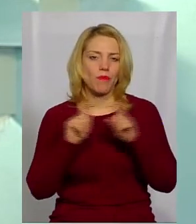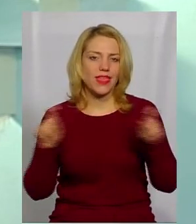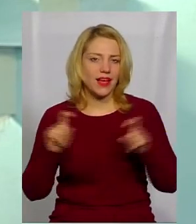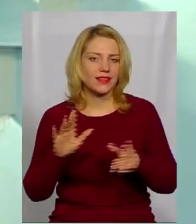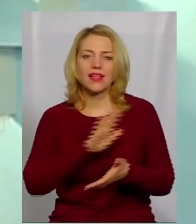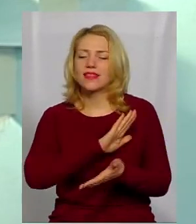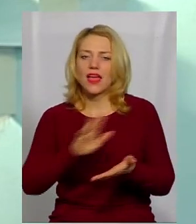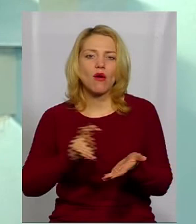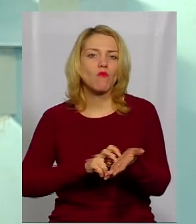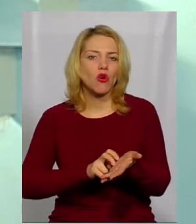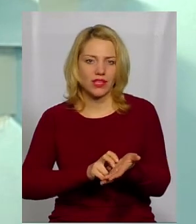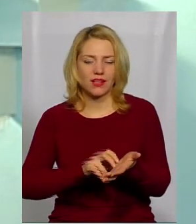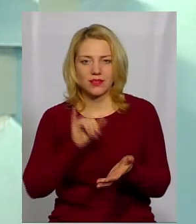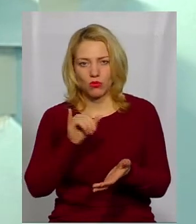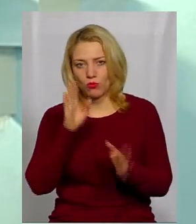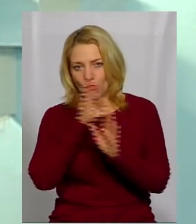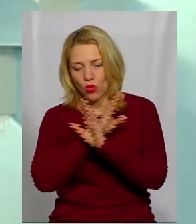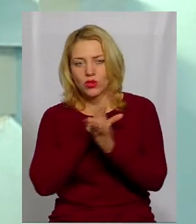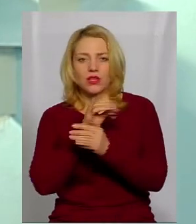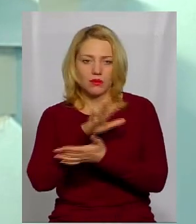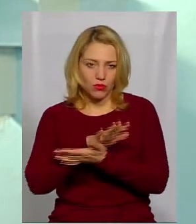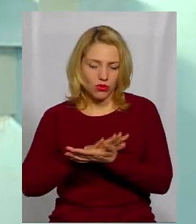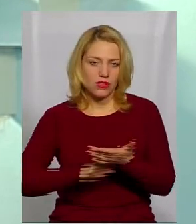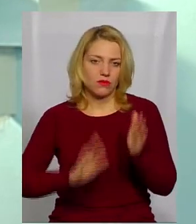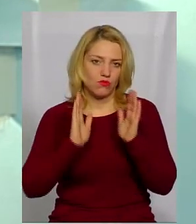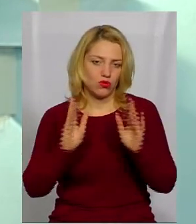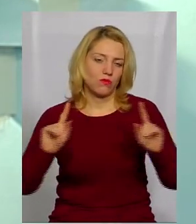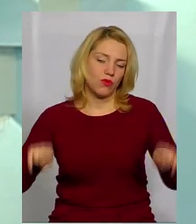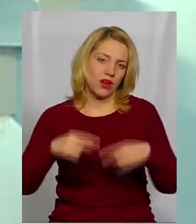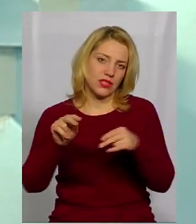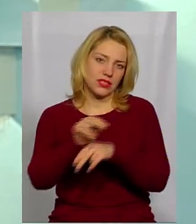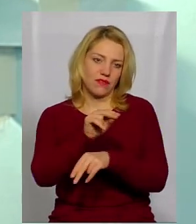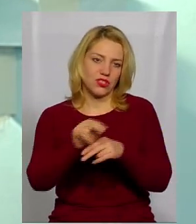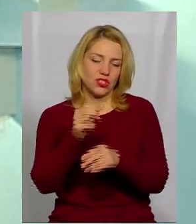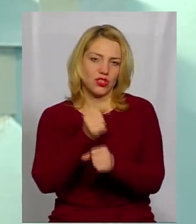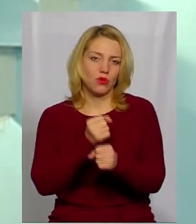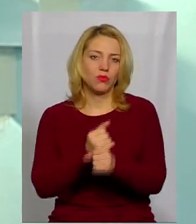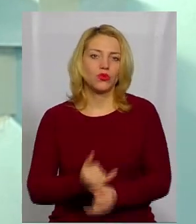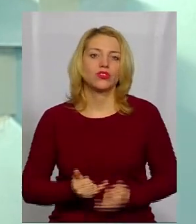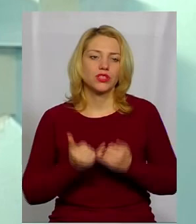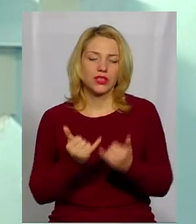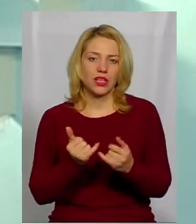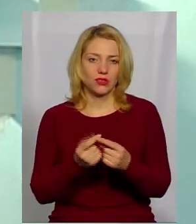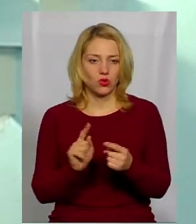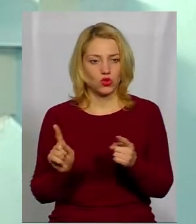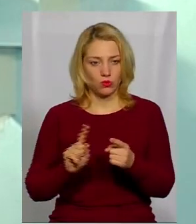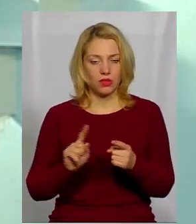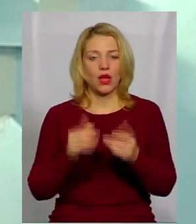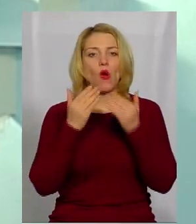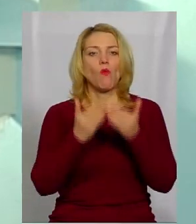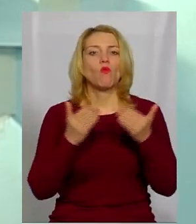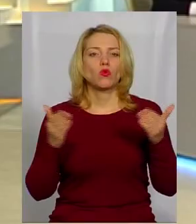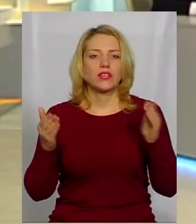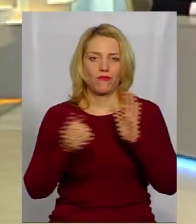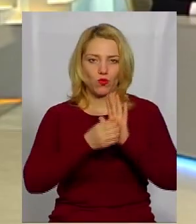подальших негоди, і можемо далі проводити реставраційні роботи для того, щоб їх музеїфікувати.